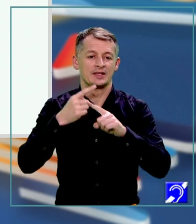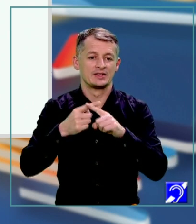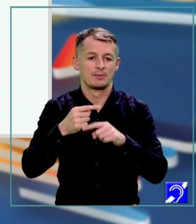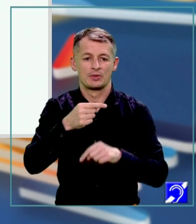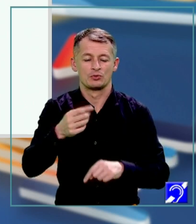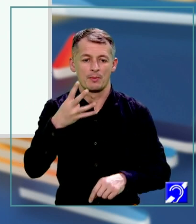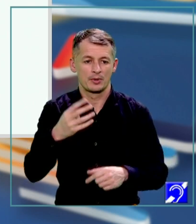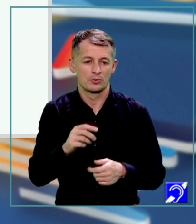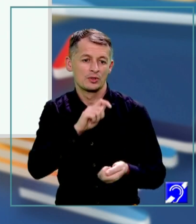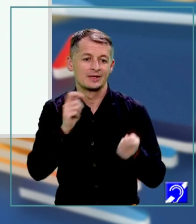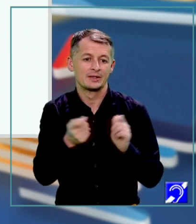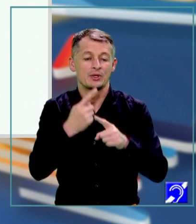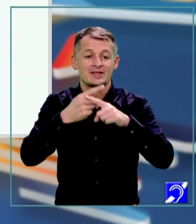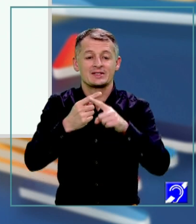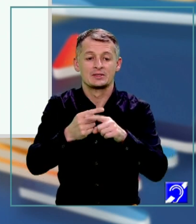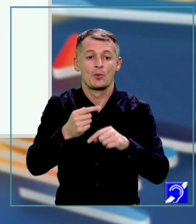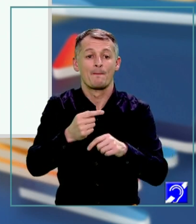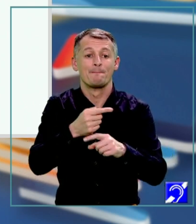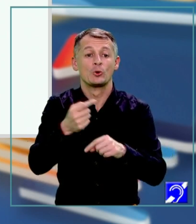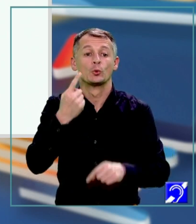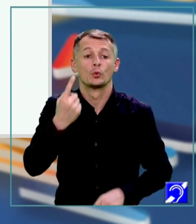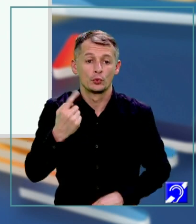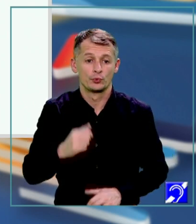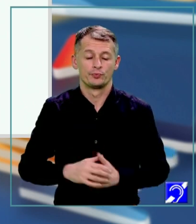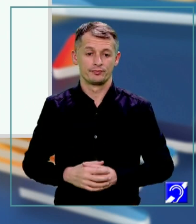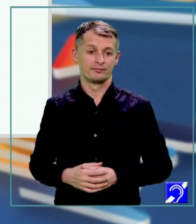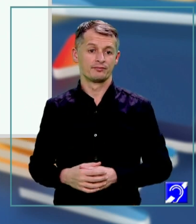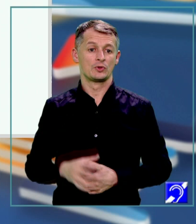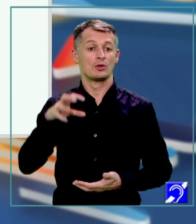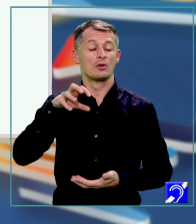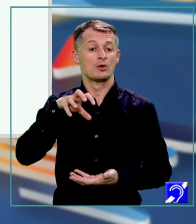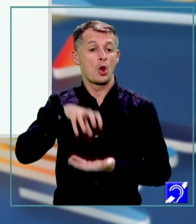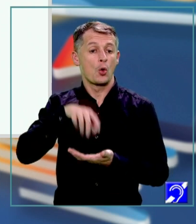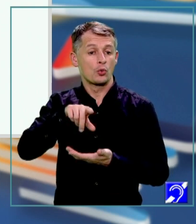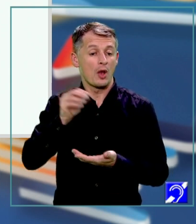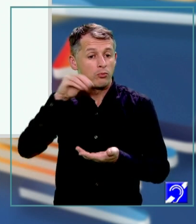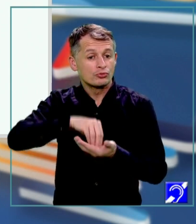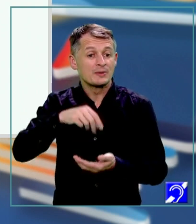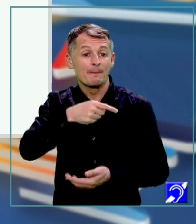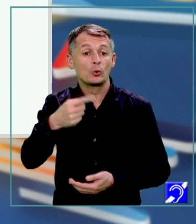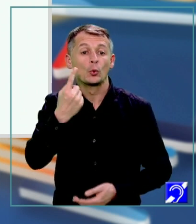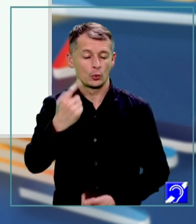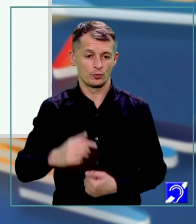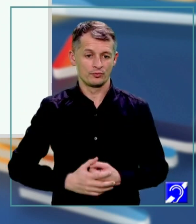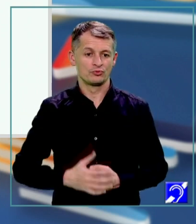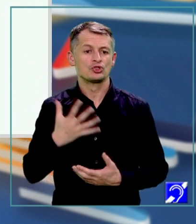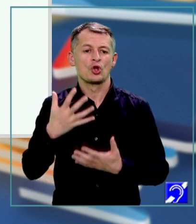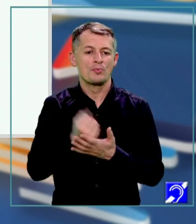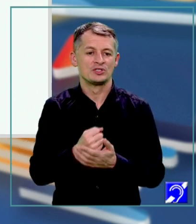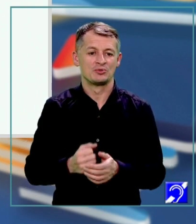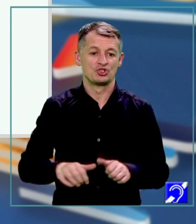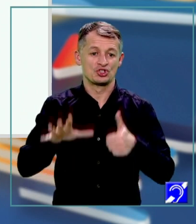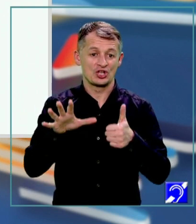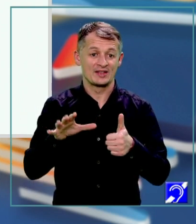înlocui pe x cu minus 1, deci în locul lui x am pus minus 1. Ce obținem? 6